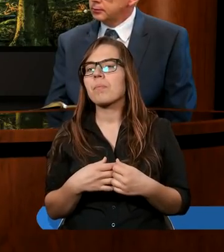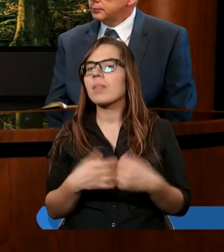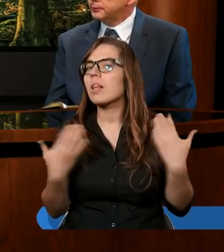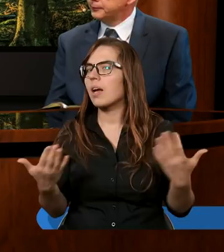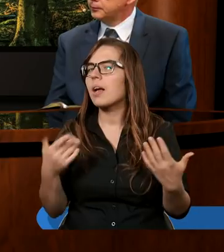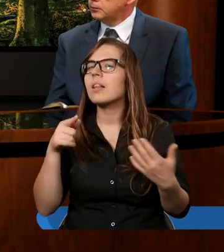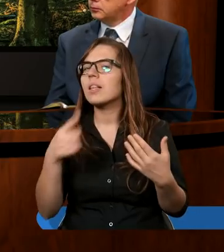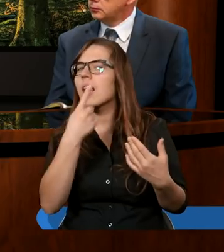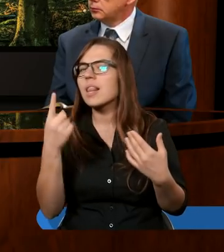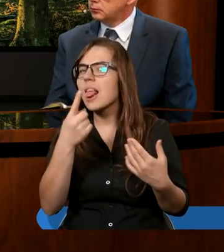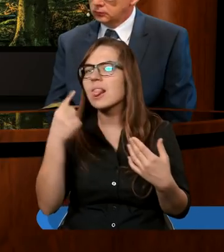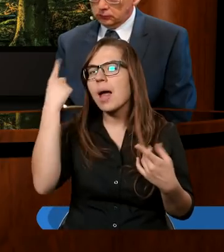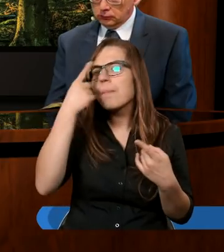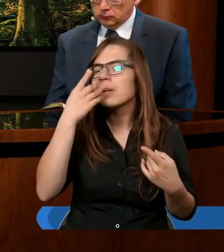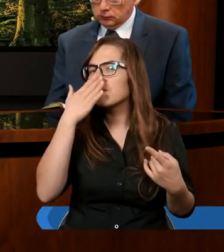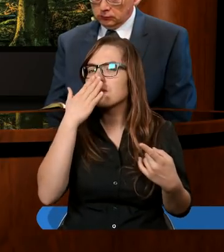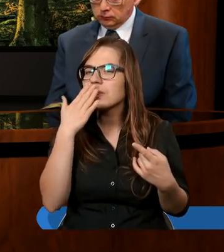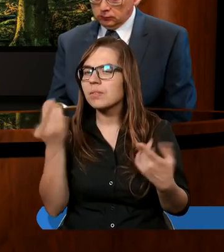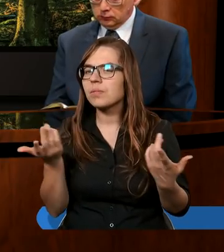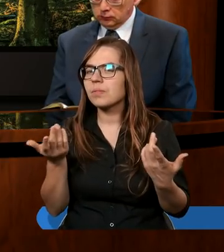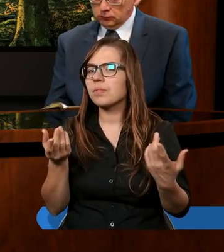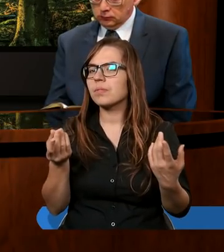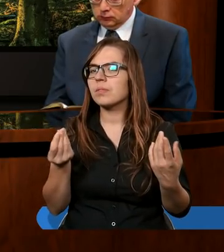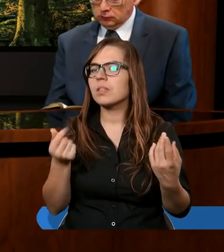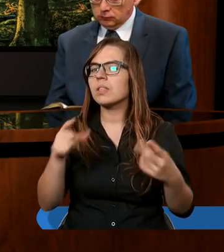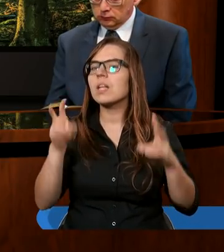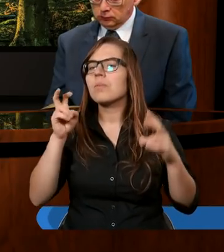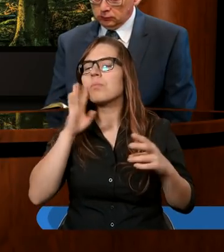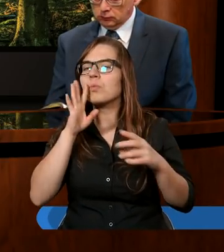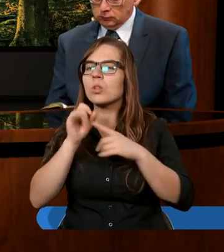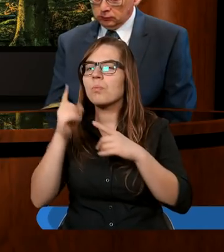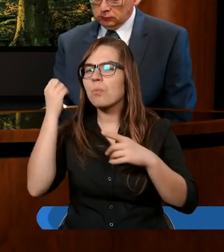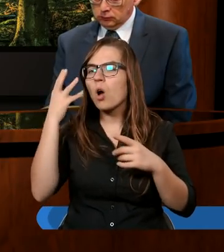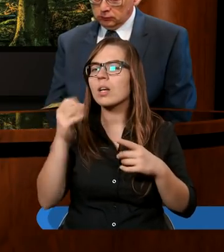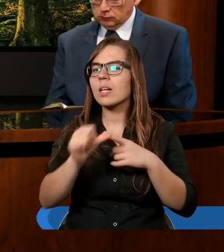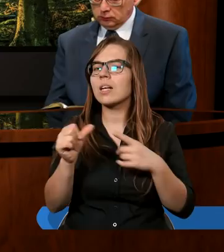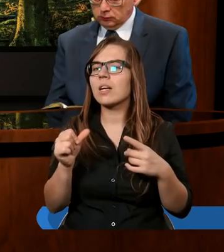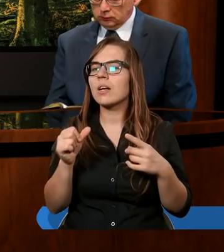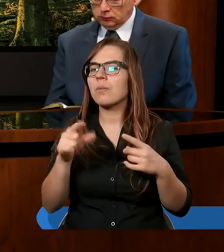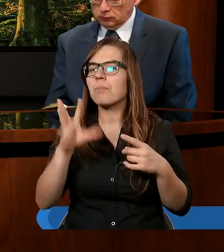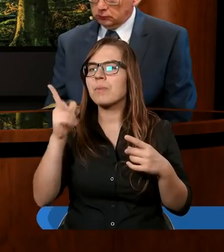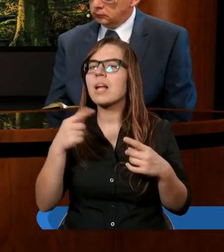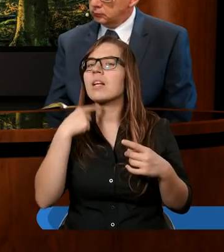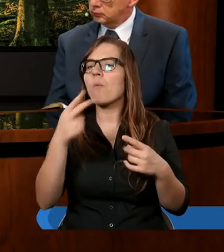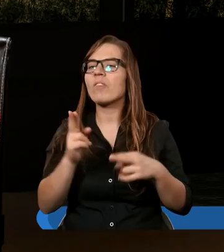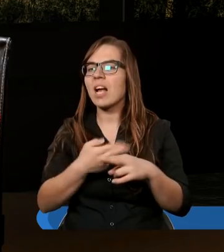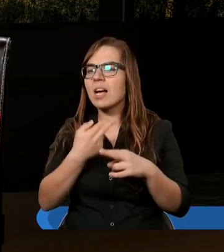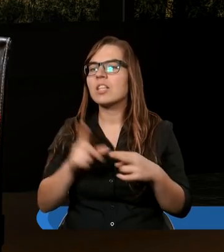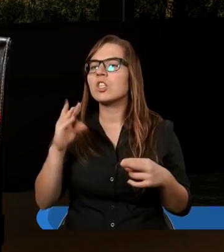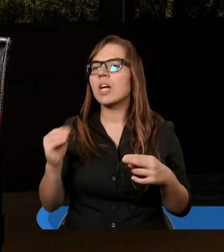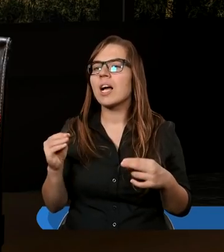Natomiast ta jednomyślność, to tak może zacytuję moją siostrę mądrą, która tak kiedyś pięknie powiedziała, że